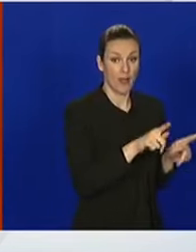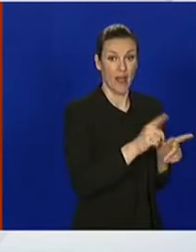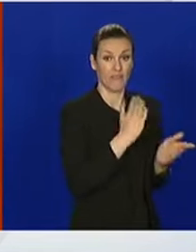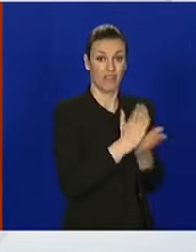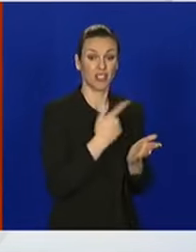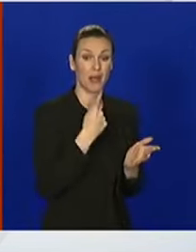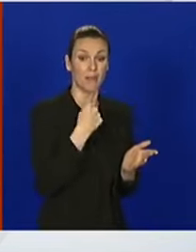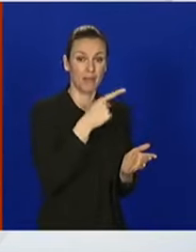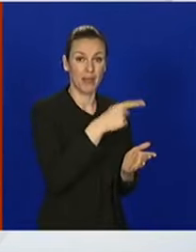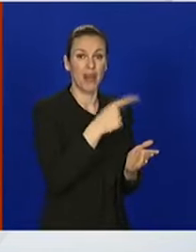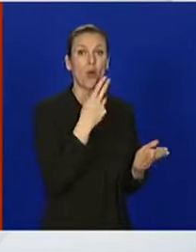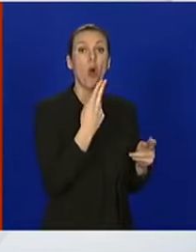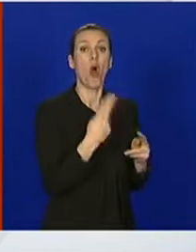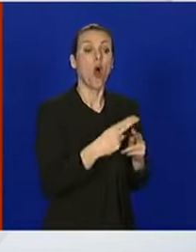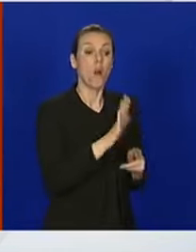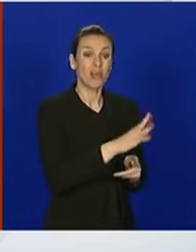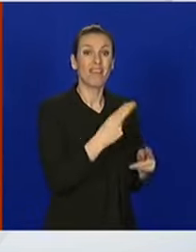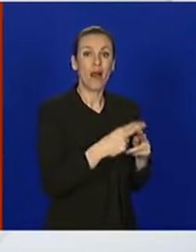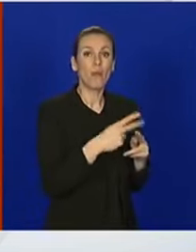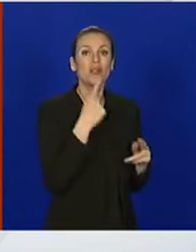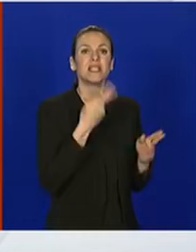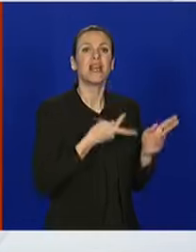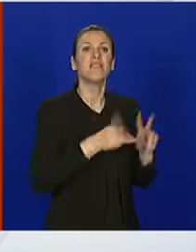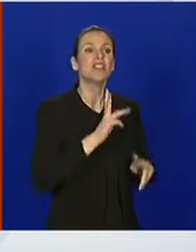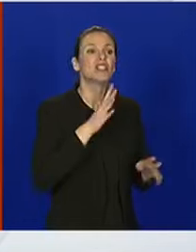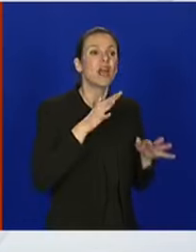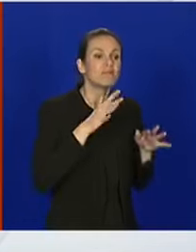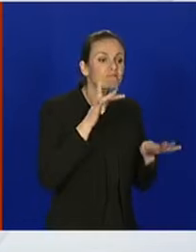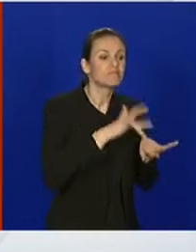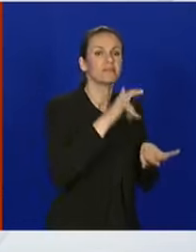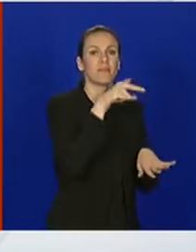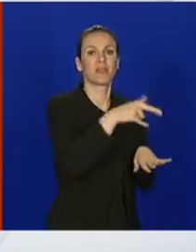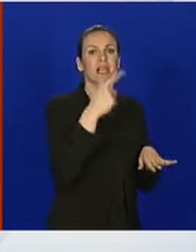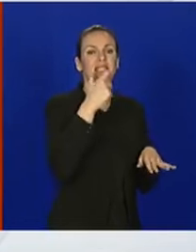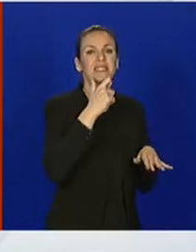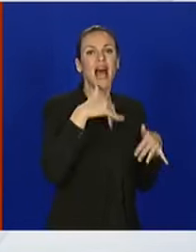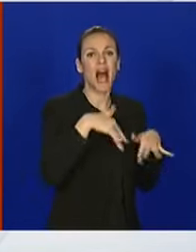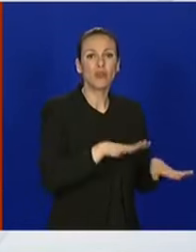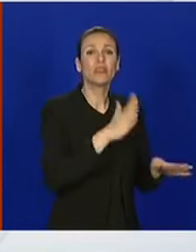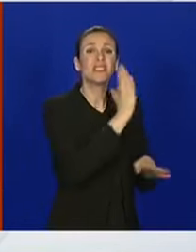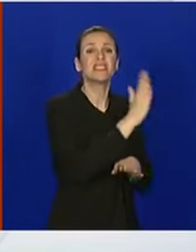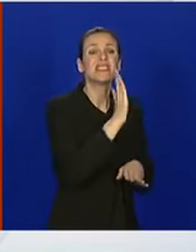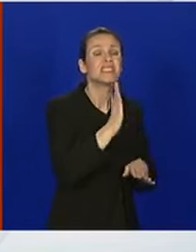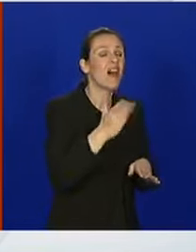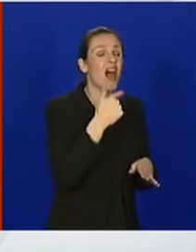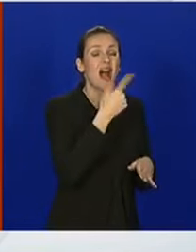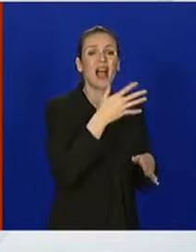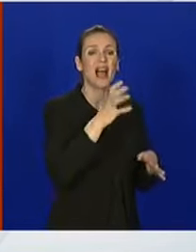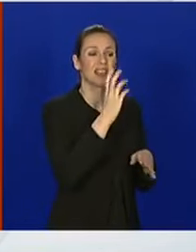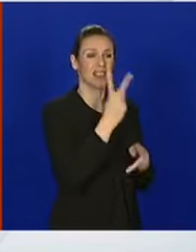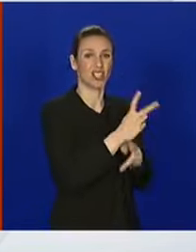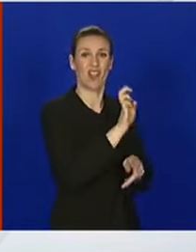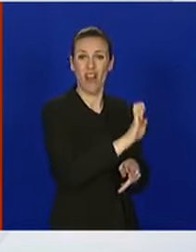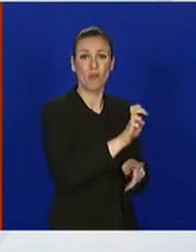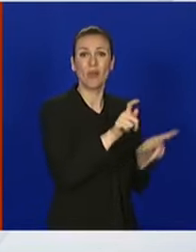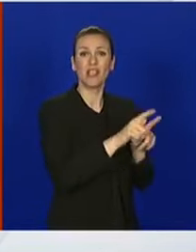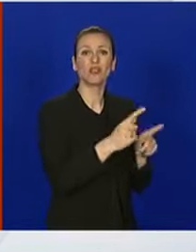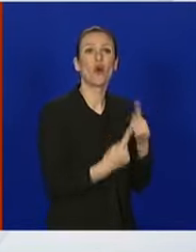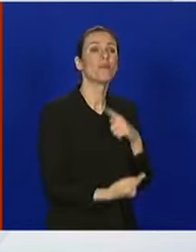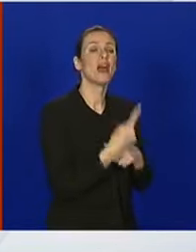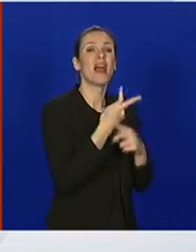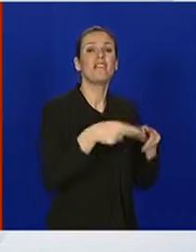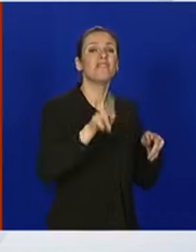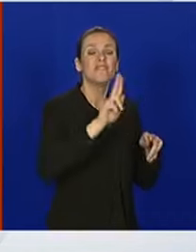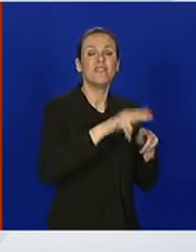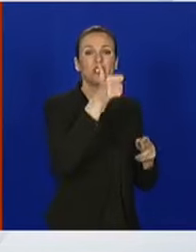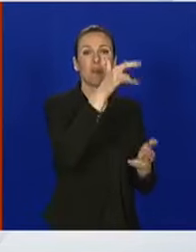rekao. Dakle, bolest je tako da pogađa najstarija i nema države u Evropi koja je obranila svoje starečke domove. Ukoliko, rekao sam i druge